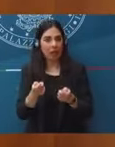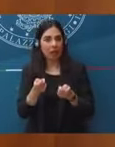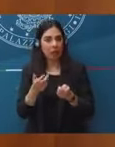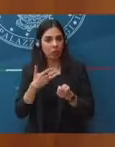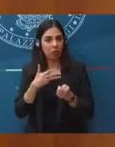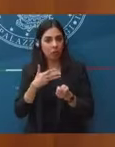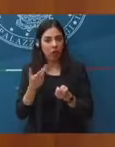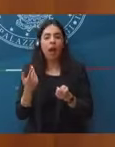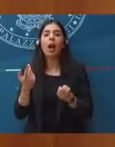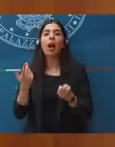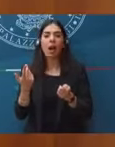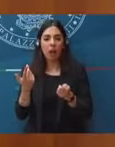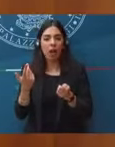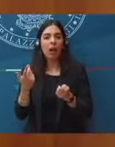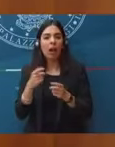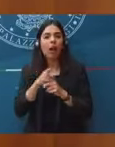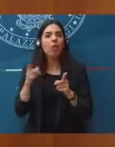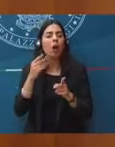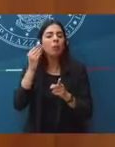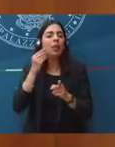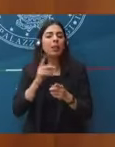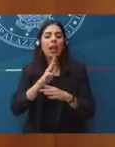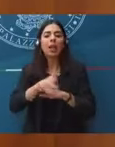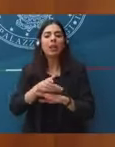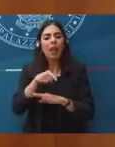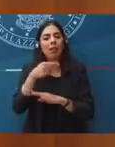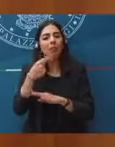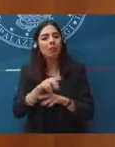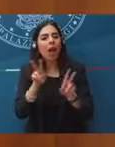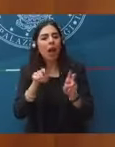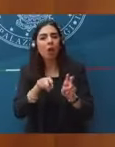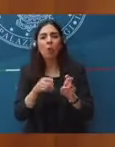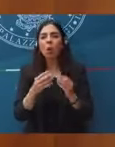quale entità decidete di intervenire su questo fronte?